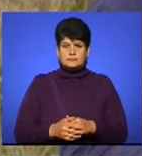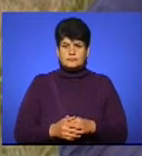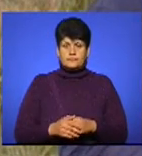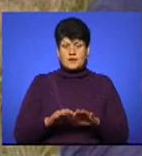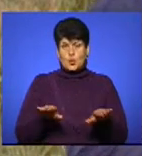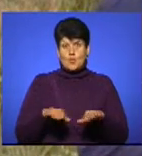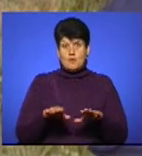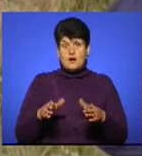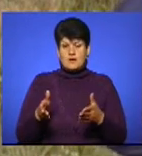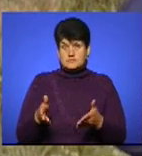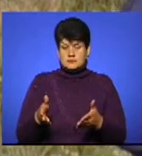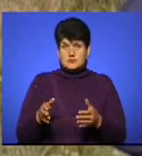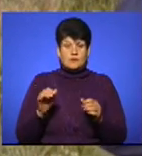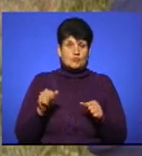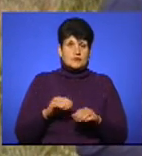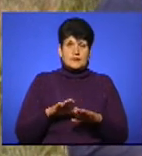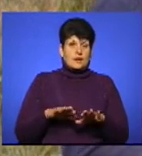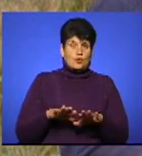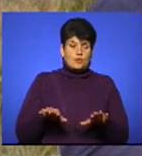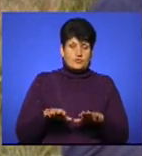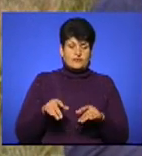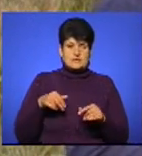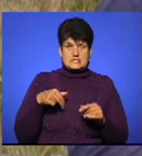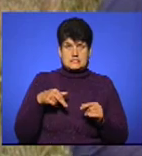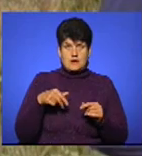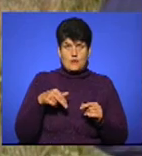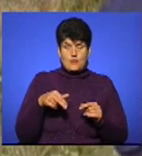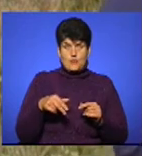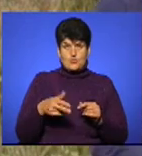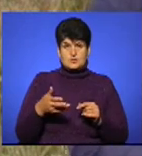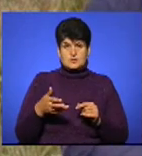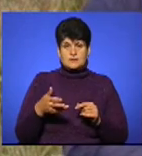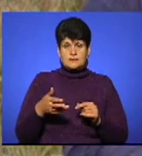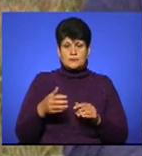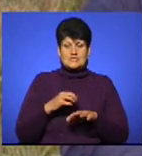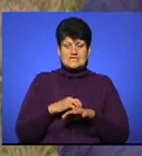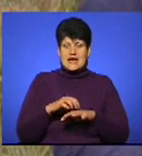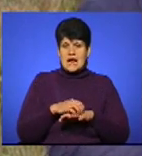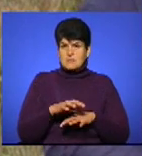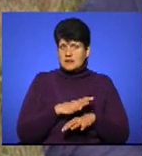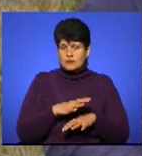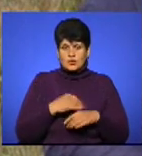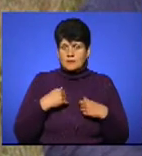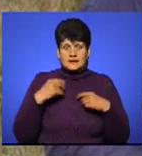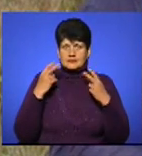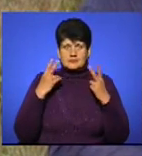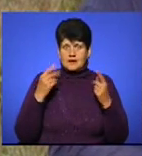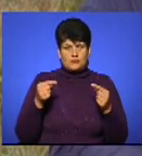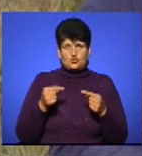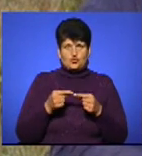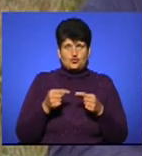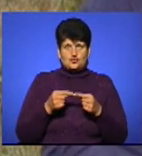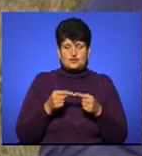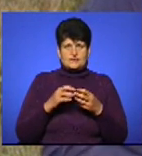купався, може не купався, заходить, чи поцарапини, ми цього ж не знаємо точно. В